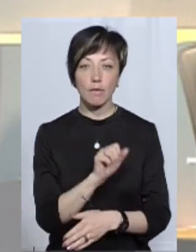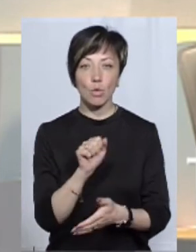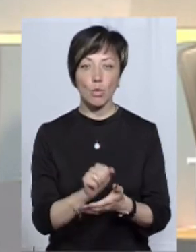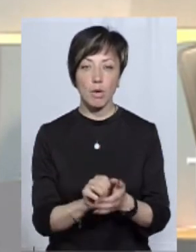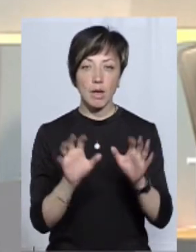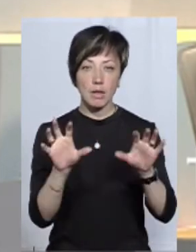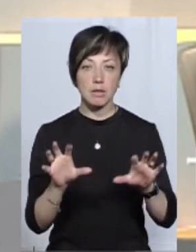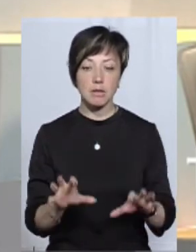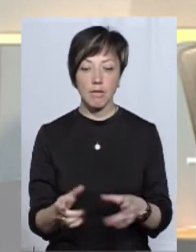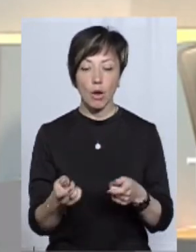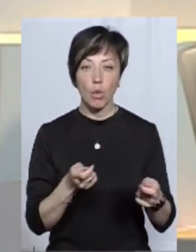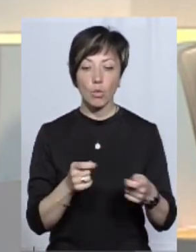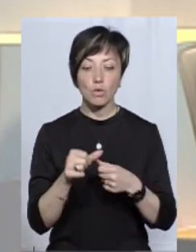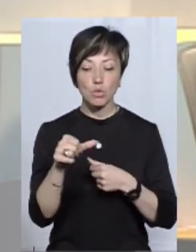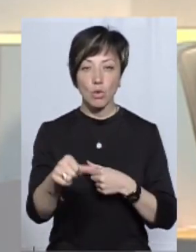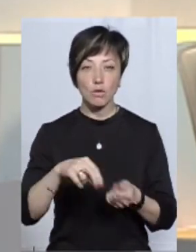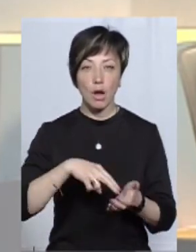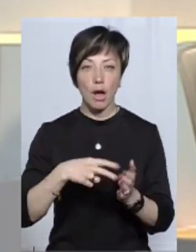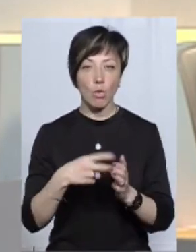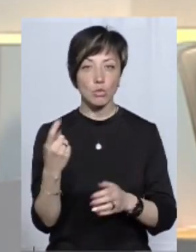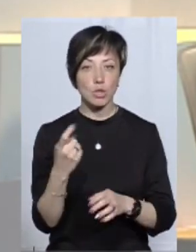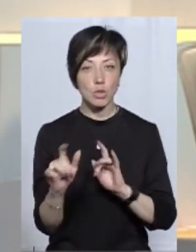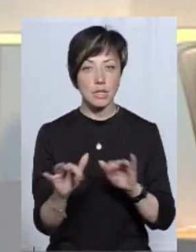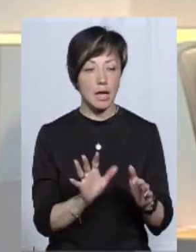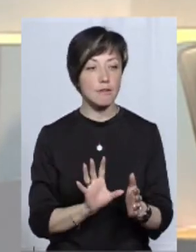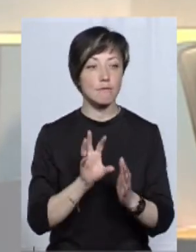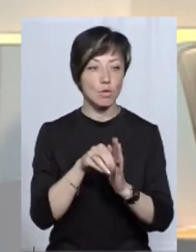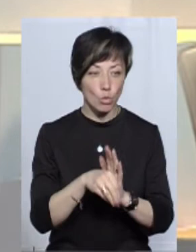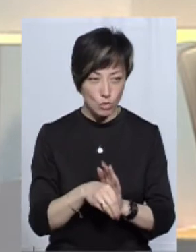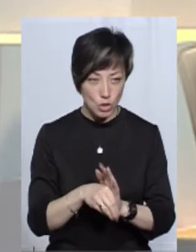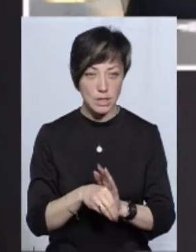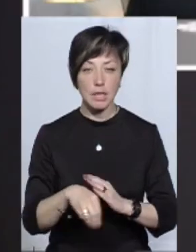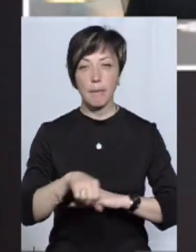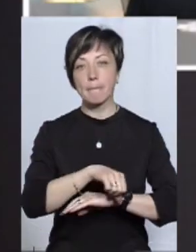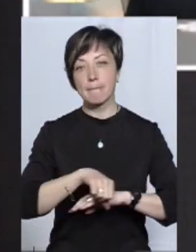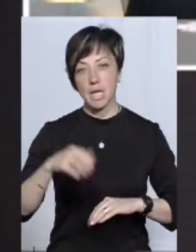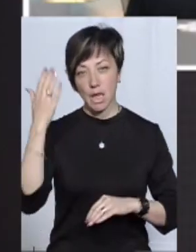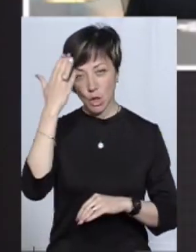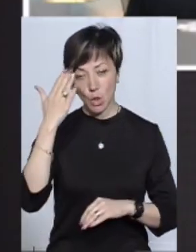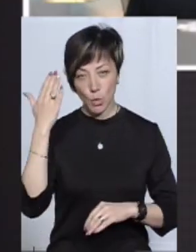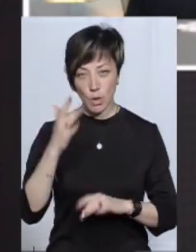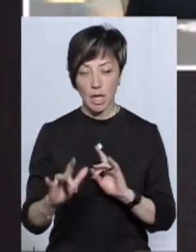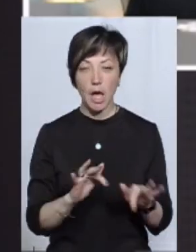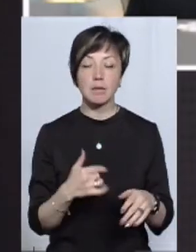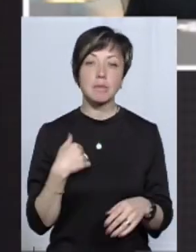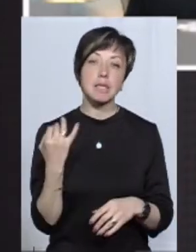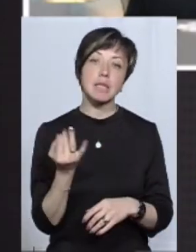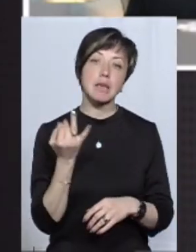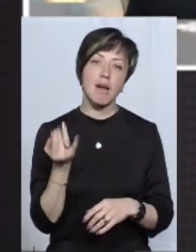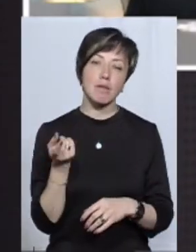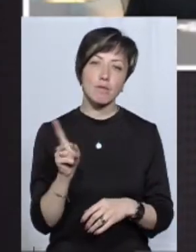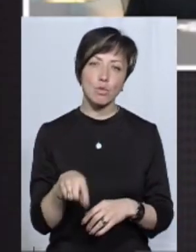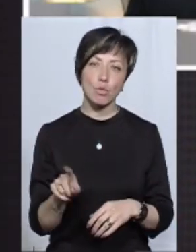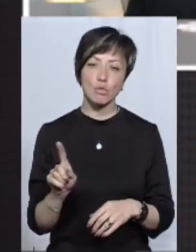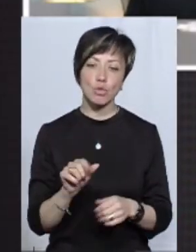актів, які регулюють зовнішню економічну діяльність, в тому числі митну діяльність. Звичайно, ми зацікавлені в тому,